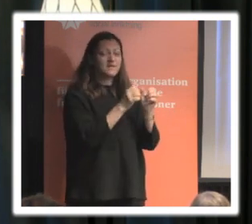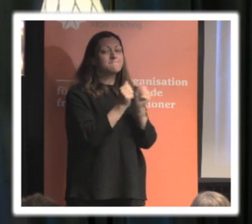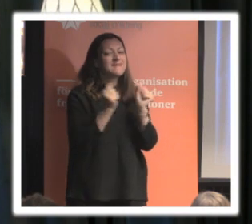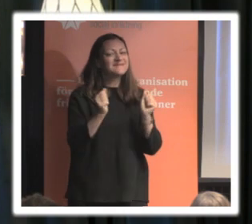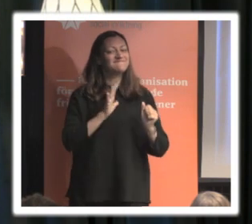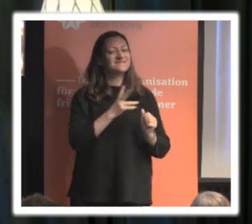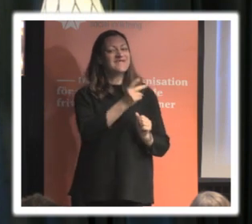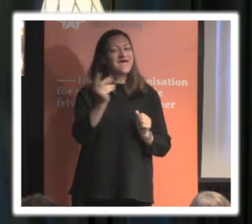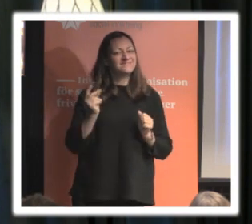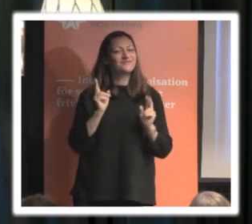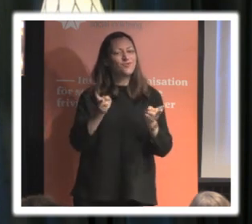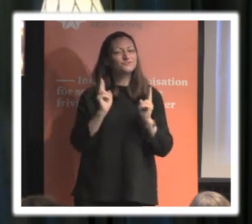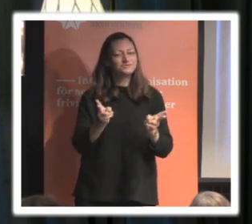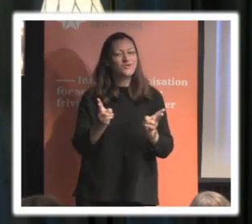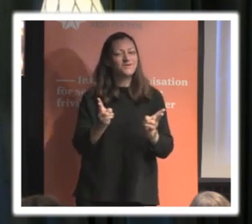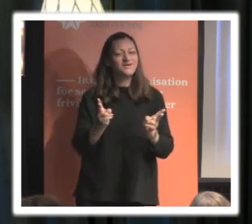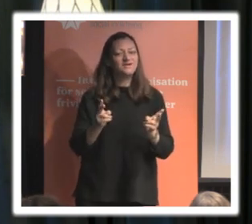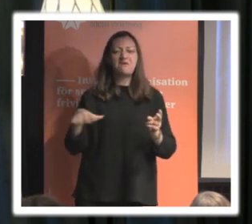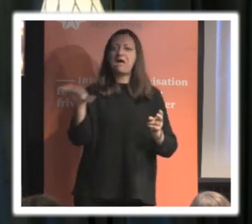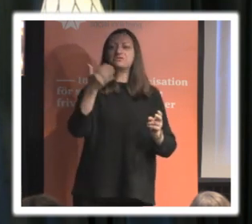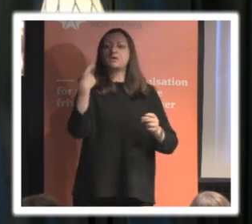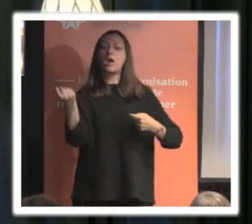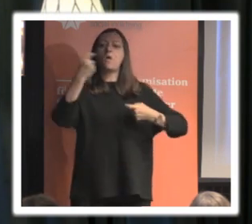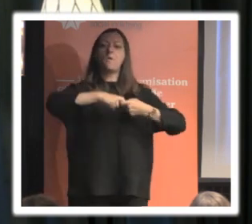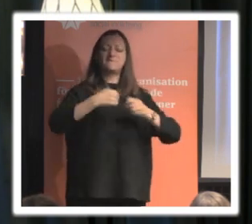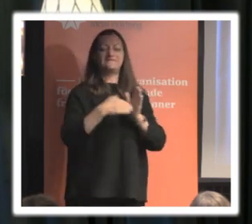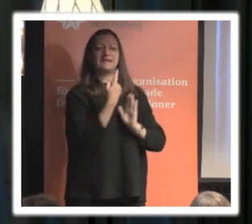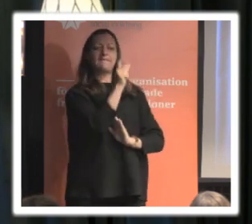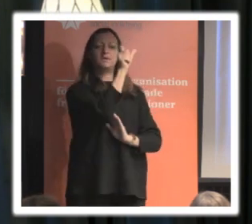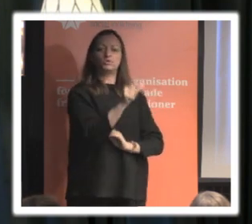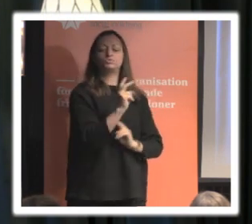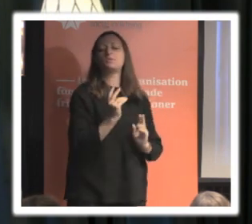bredare alltså allting som egentligen kan kopplas till en nu levande person